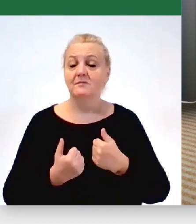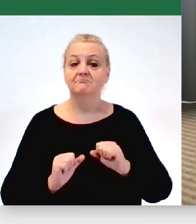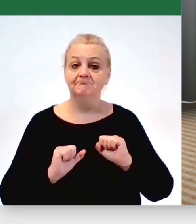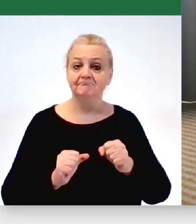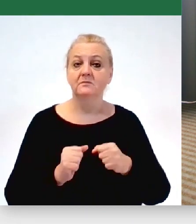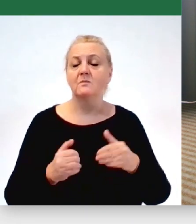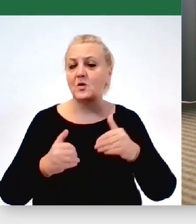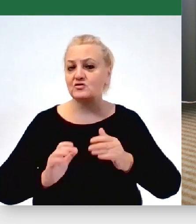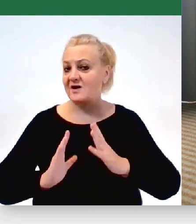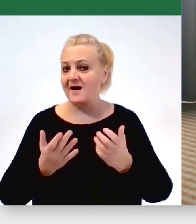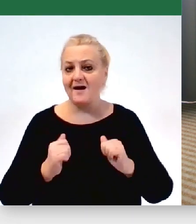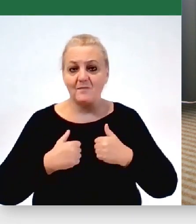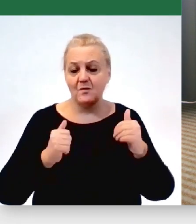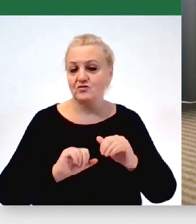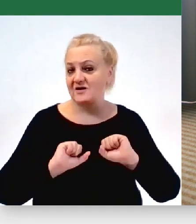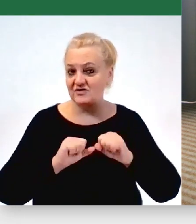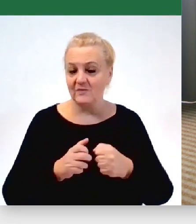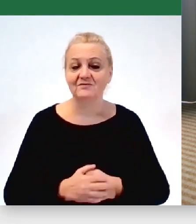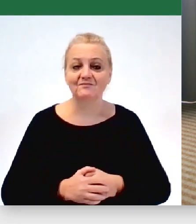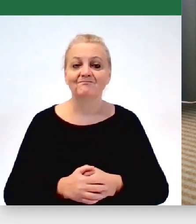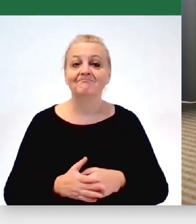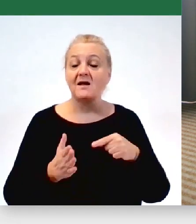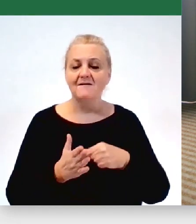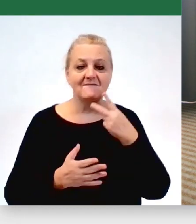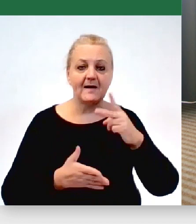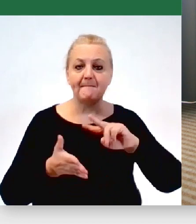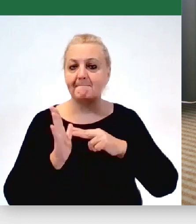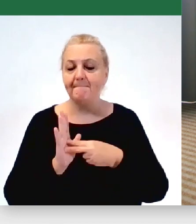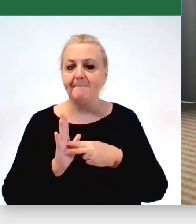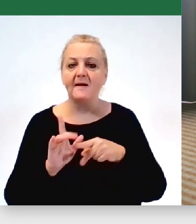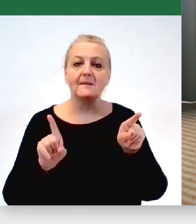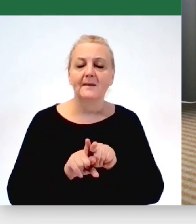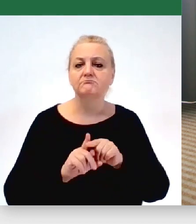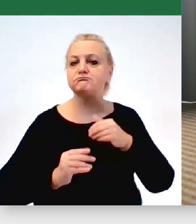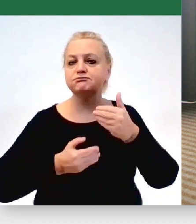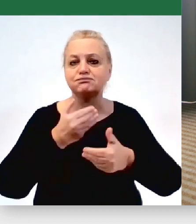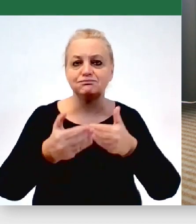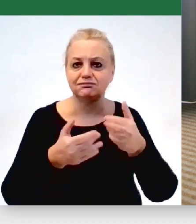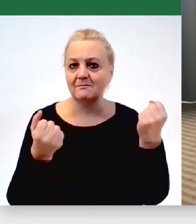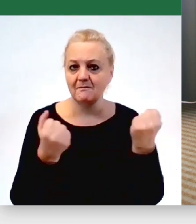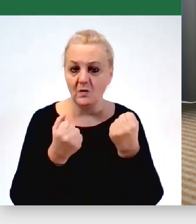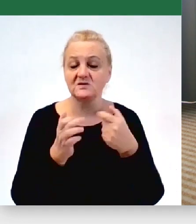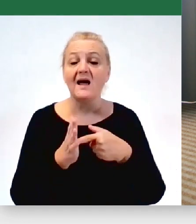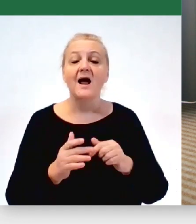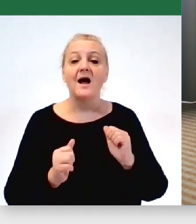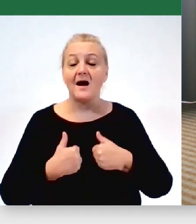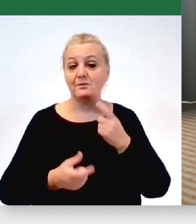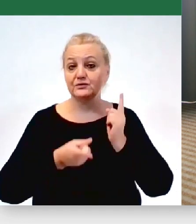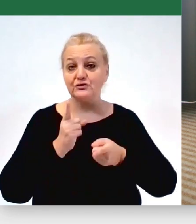operacyjność po prostu. widzę. Widzę też taką strategię wyjścia, ucieczki do przodu po to tylko, żeby jak najszybciej